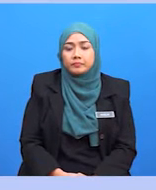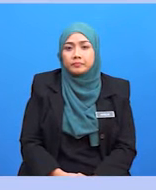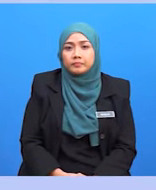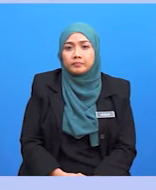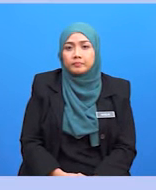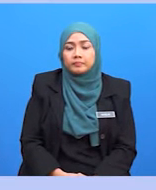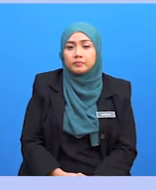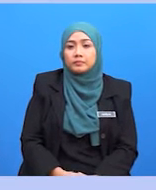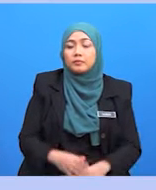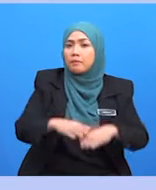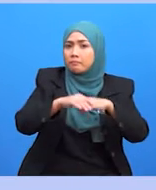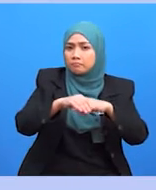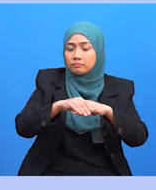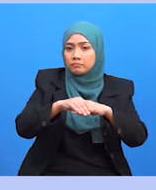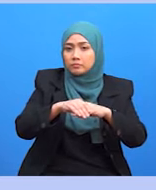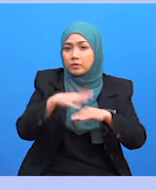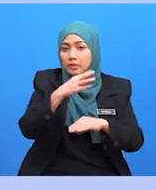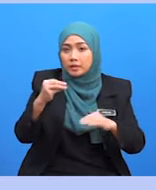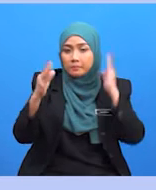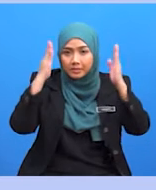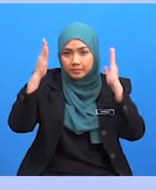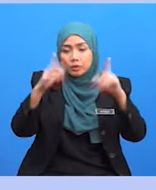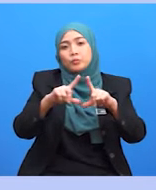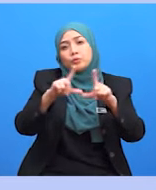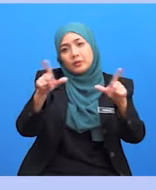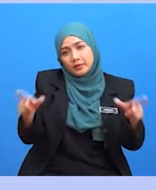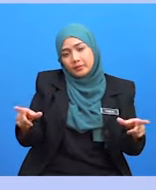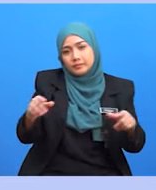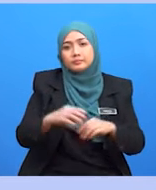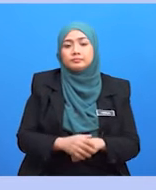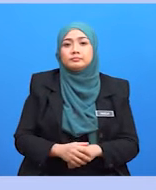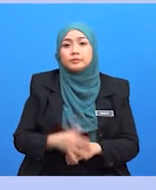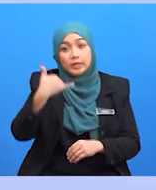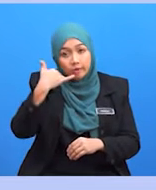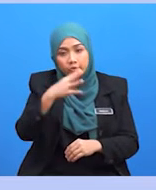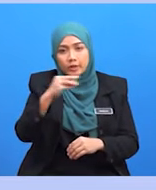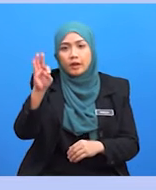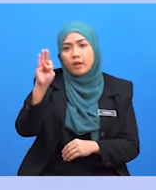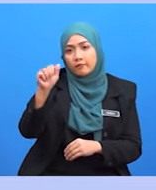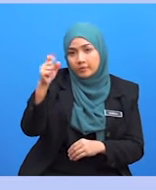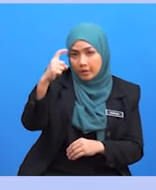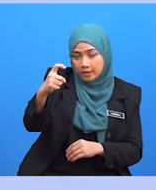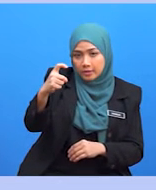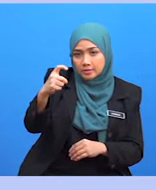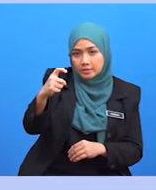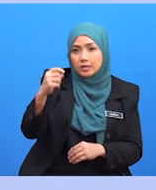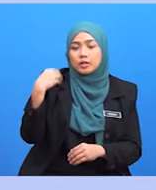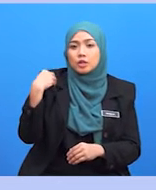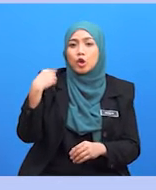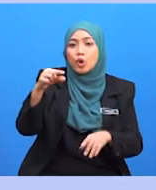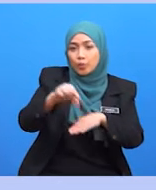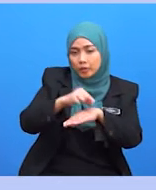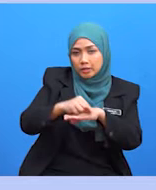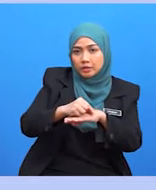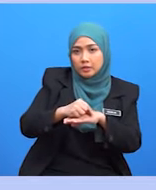dan alamat menggunakan gotem book 10 telefon dan fax menggunakan gotem medium 10